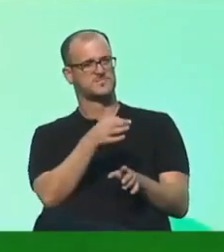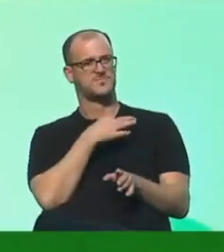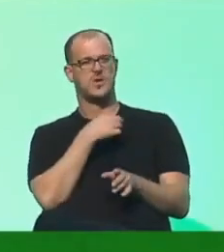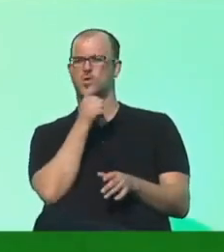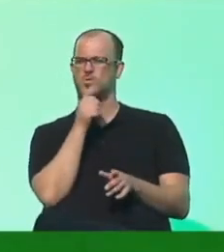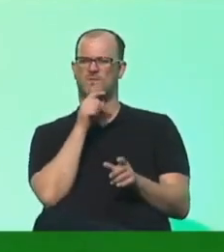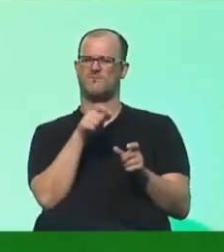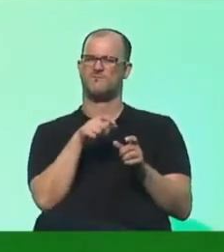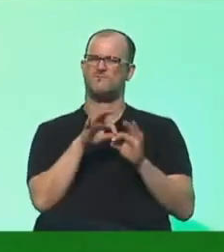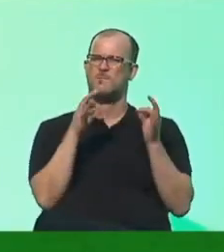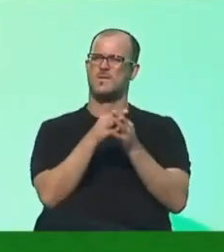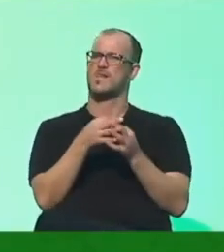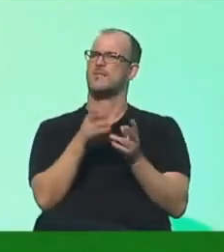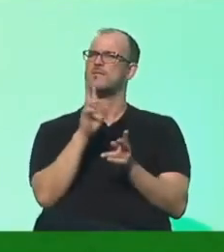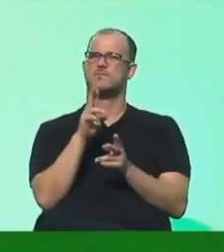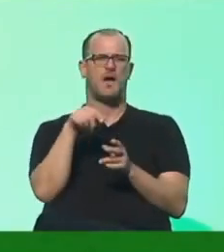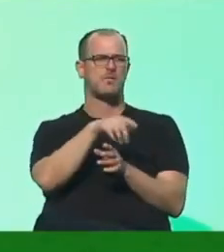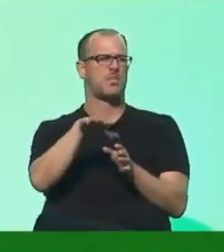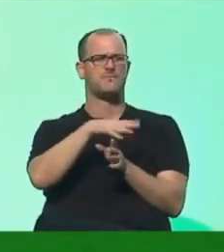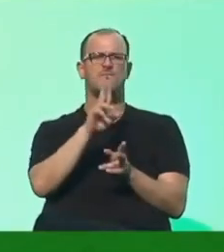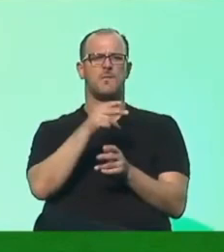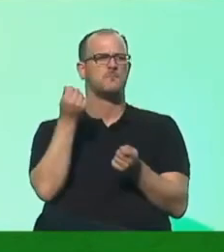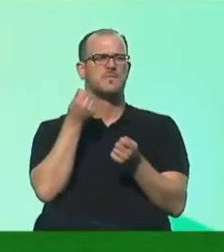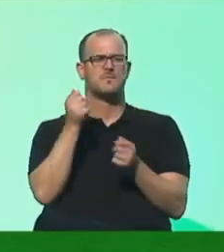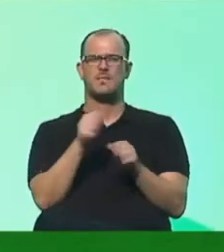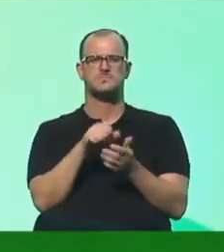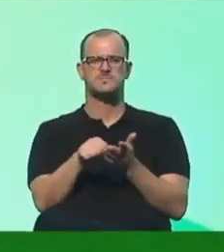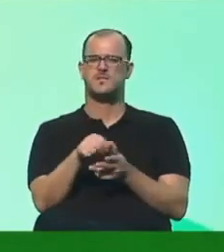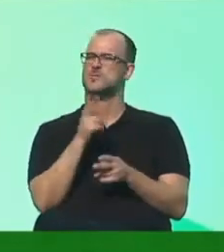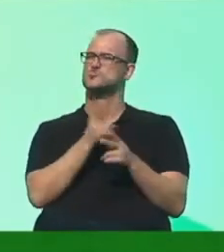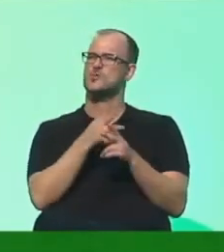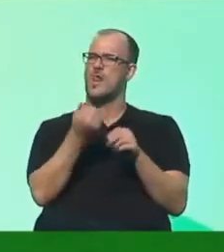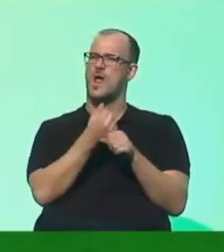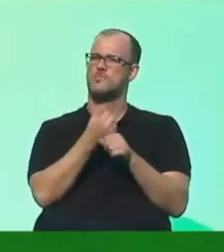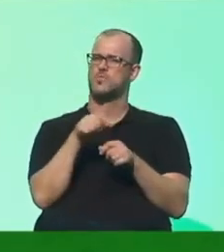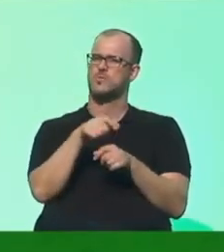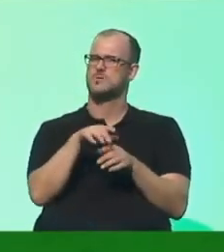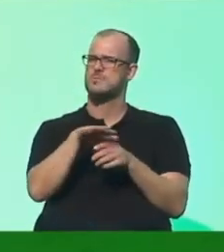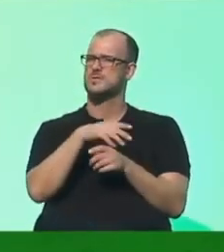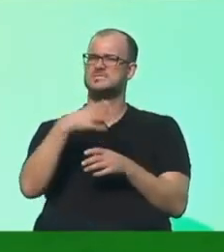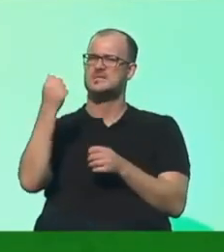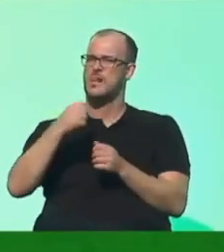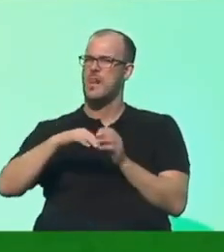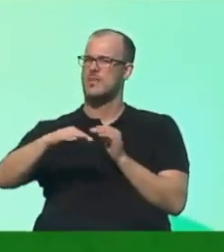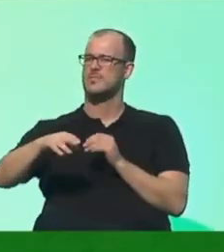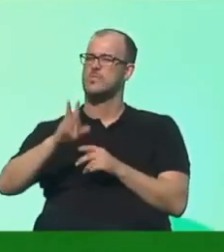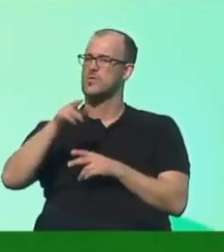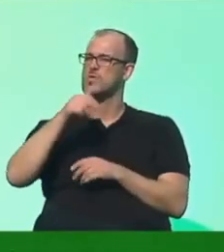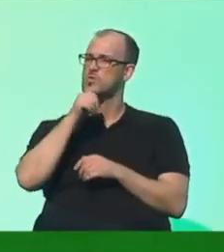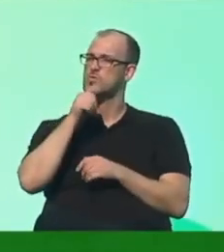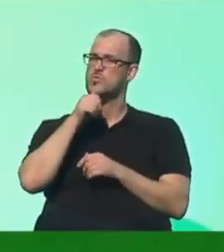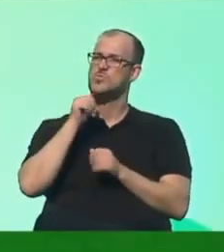Familien im Rheinland, die sich die Miete nicht mehr leisten können. Die Stahlarbeiter im Ruhrgebiet und Siegerland. Die jungen NRWlerinnen, die noch immer in einem